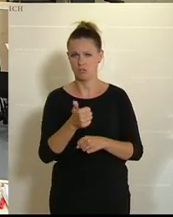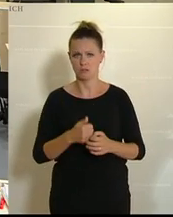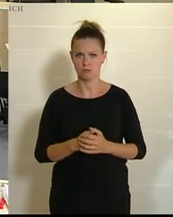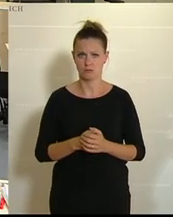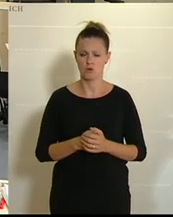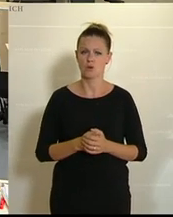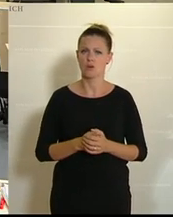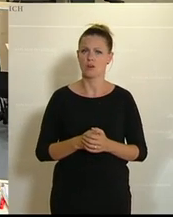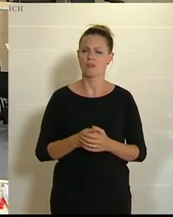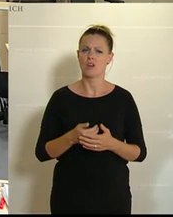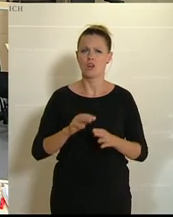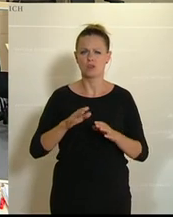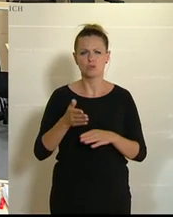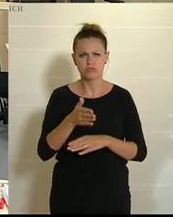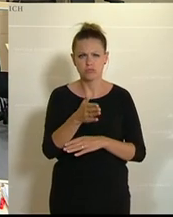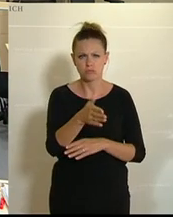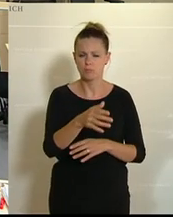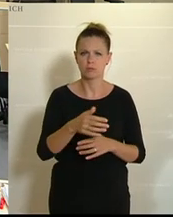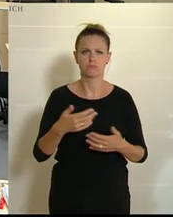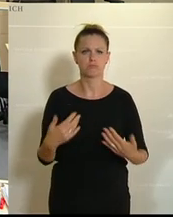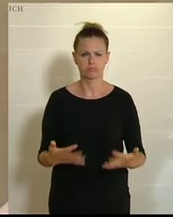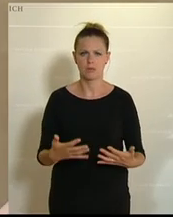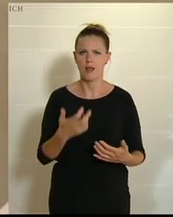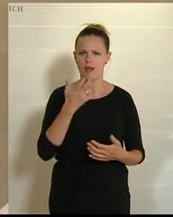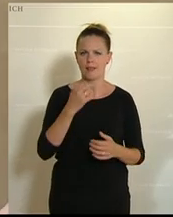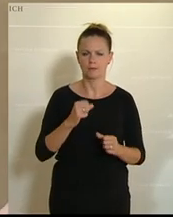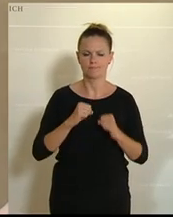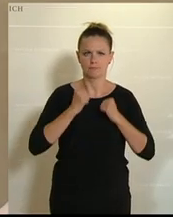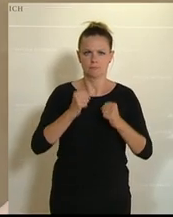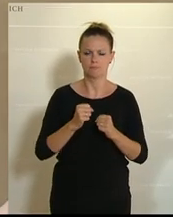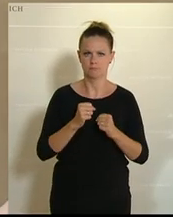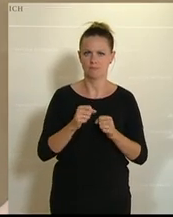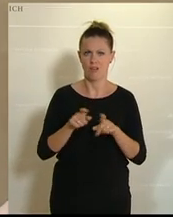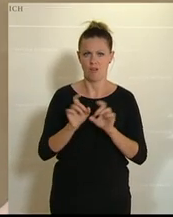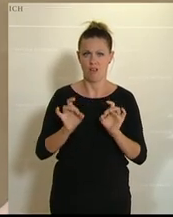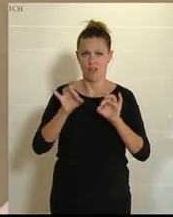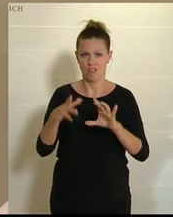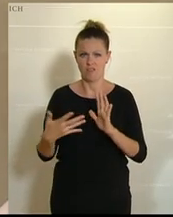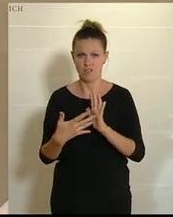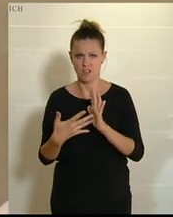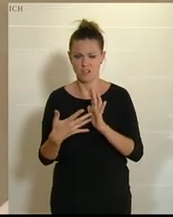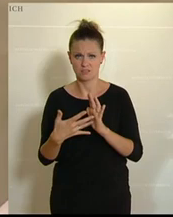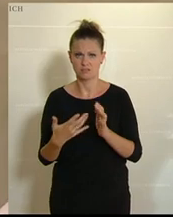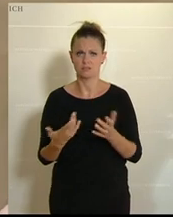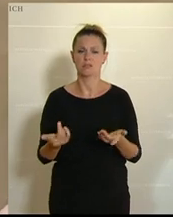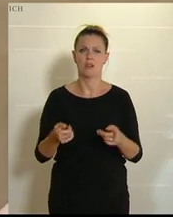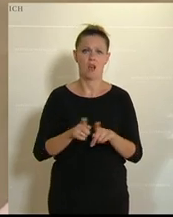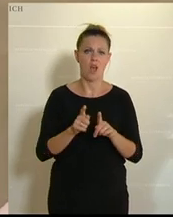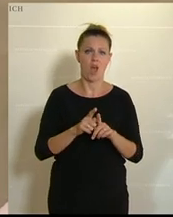zur völligen Erschöpfung, Elektroschocks, Toxizitätstests, Vergiftungen,